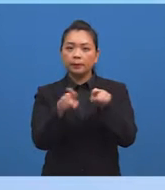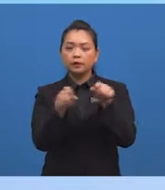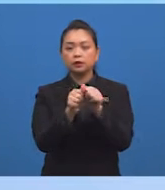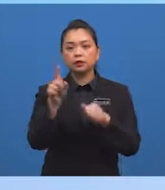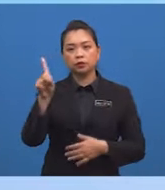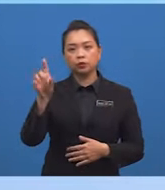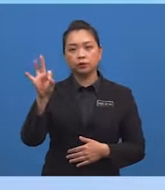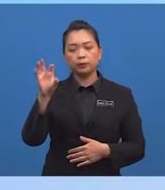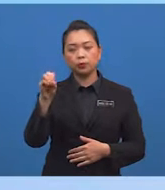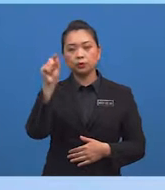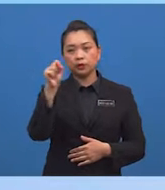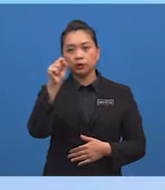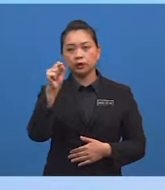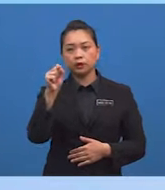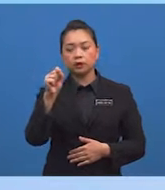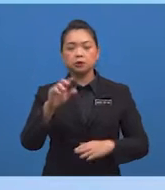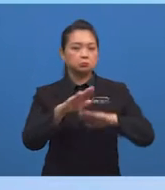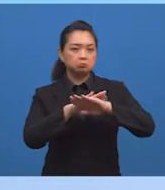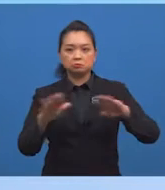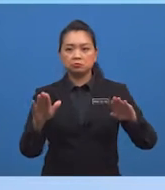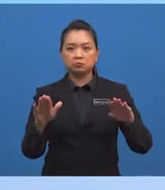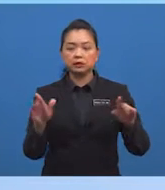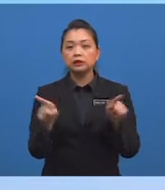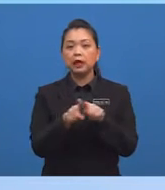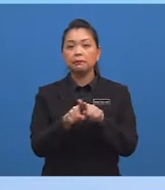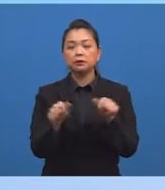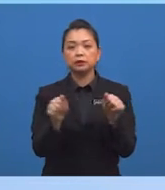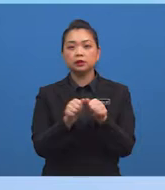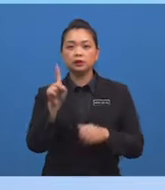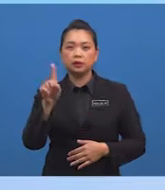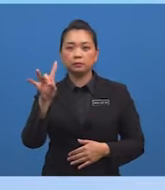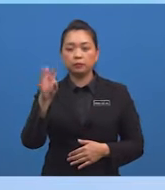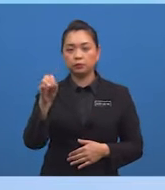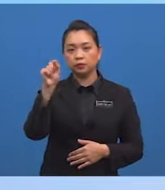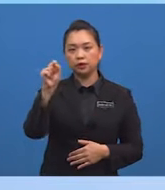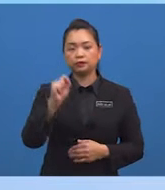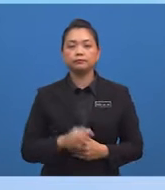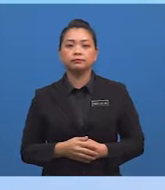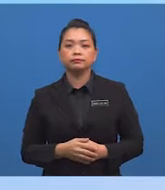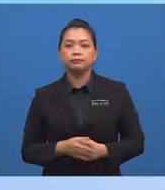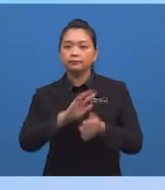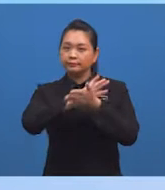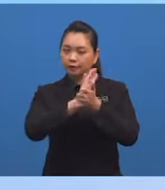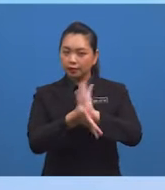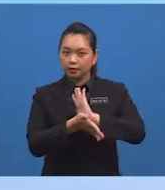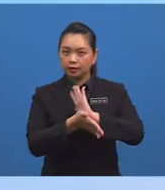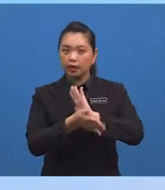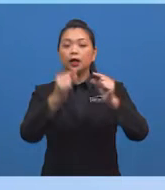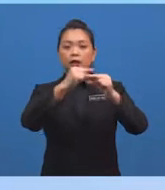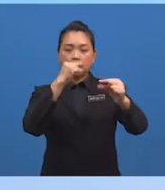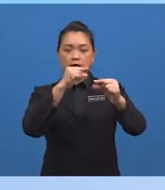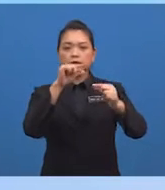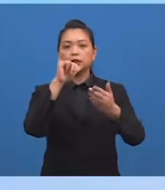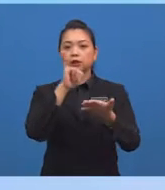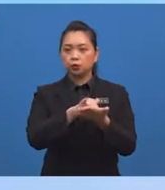darjah Iaitu tidak sama dengan 180 darjah Maka, garis